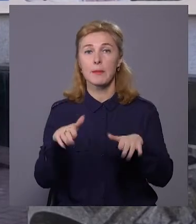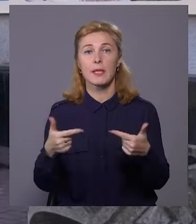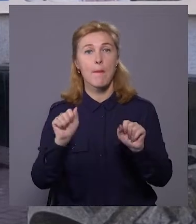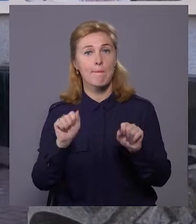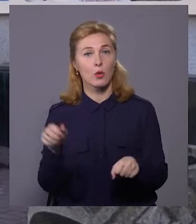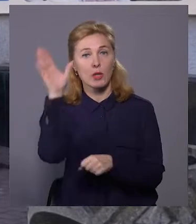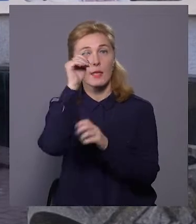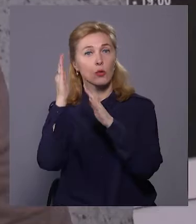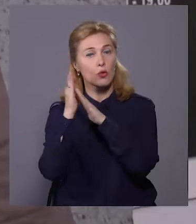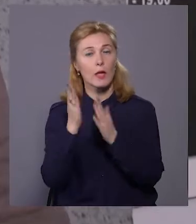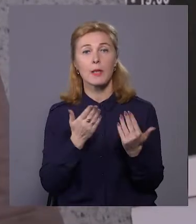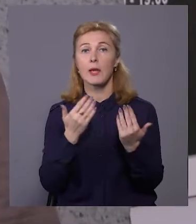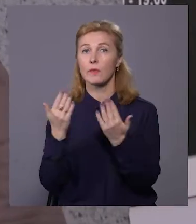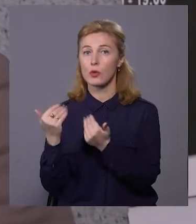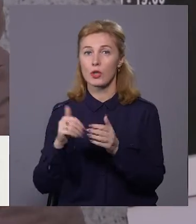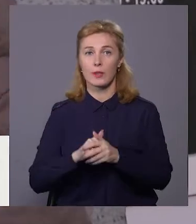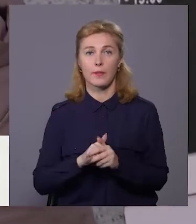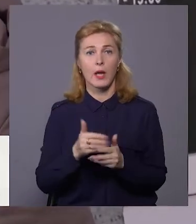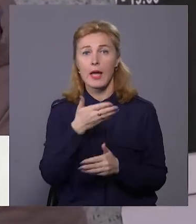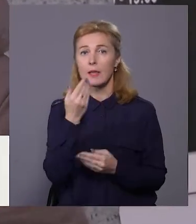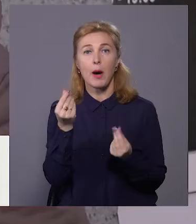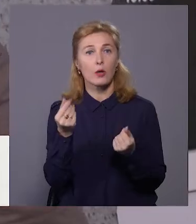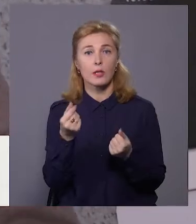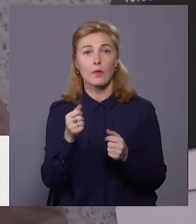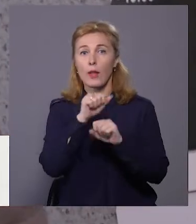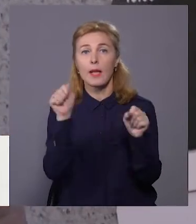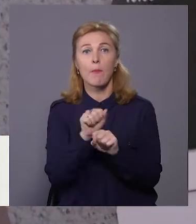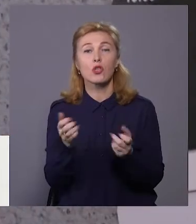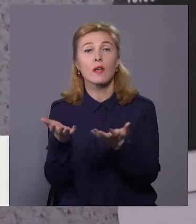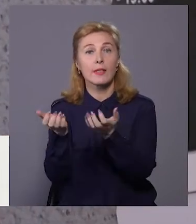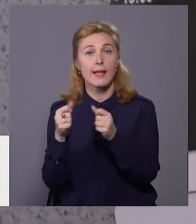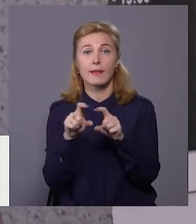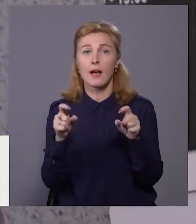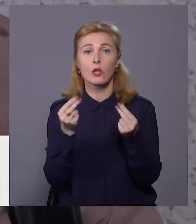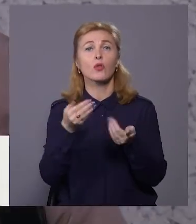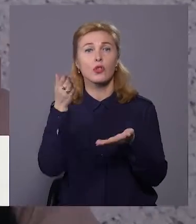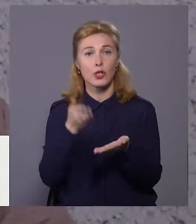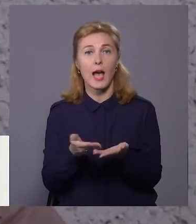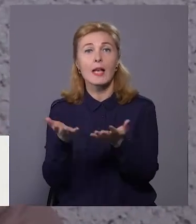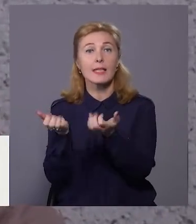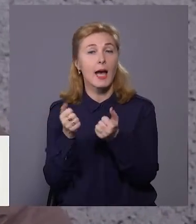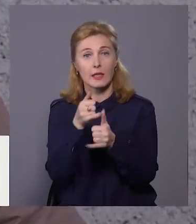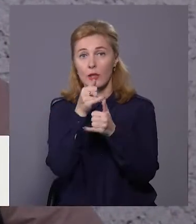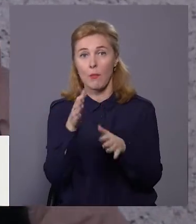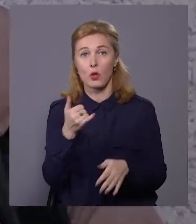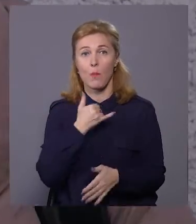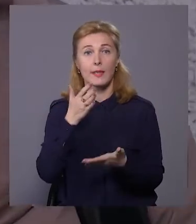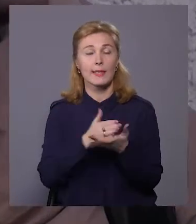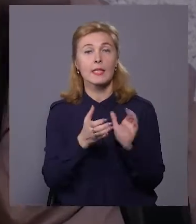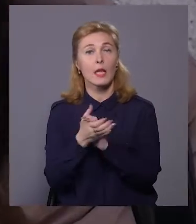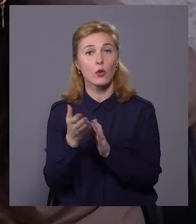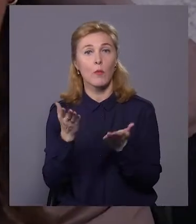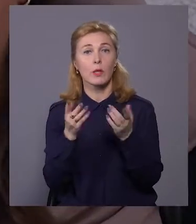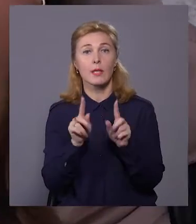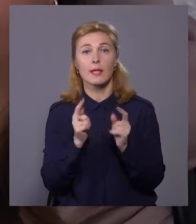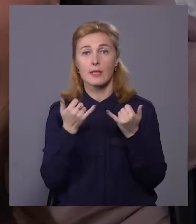заночувати і перепочити. Нема готівки, жагу, готівки зняти неможливо. На картці є гроші, але не може зняти нічого. У мене є знайомі, які тут зараз з Києва